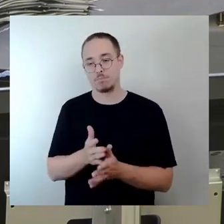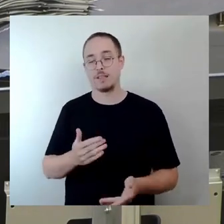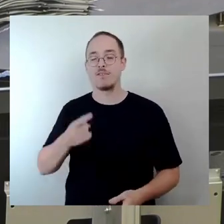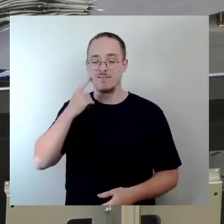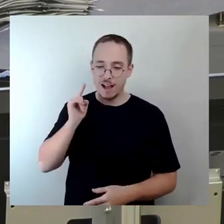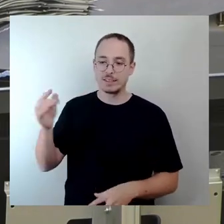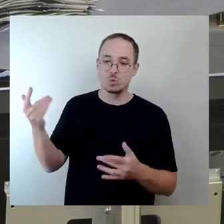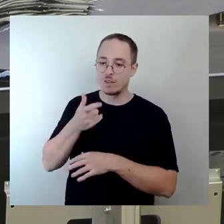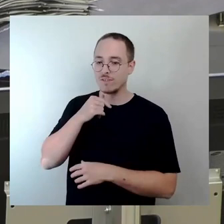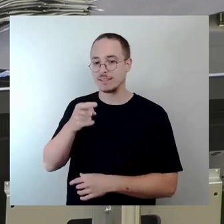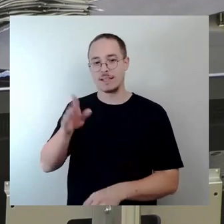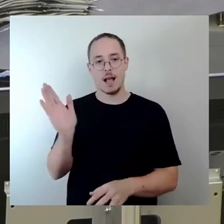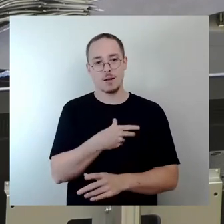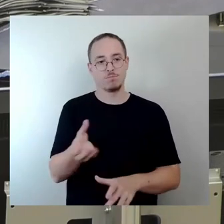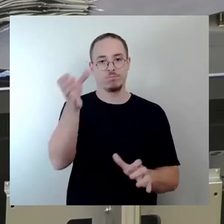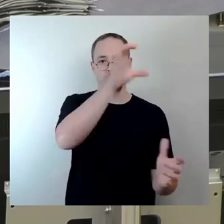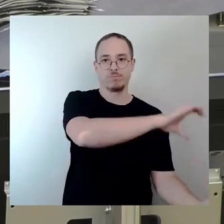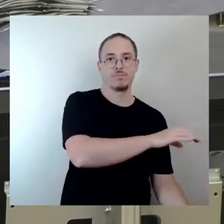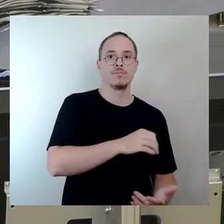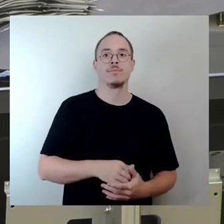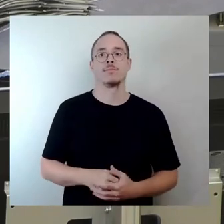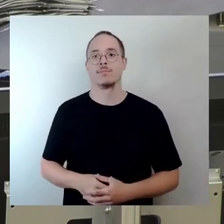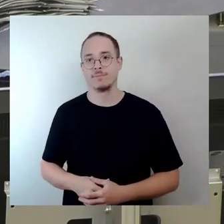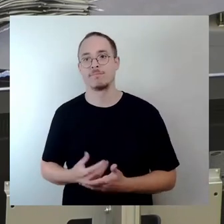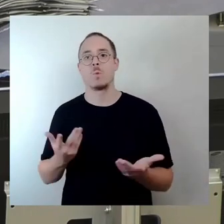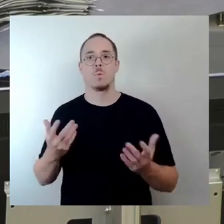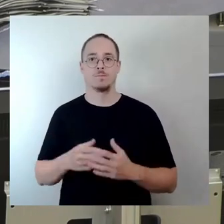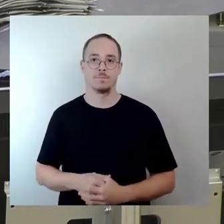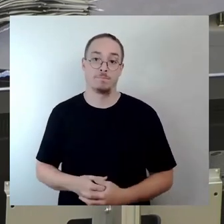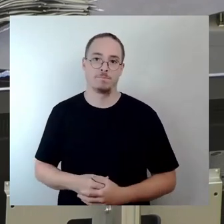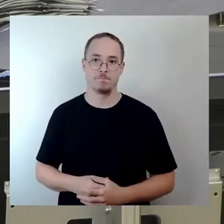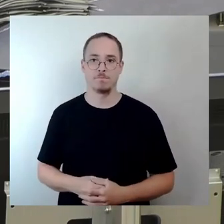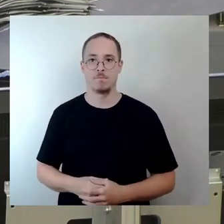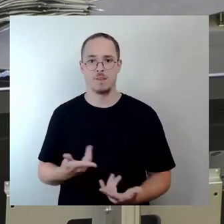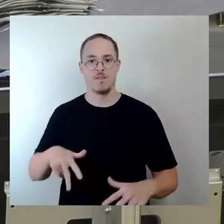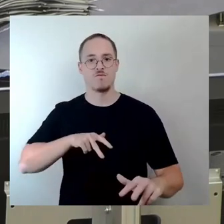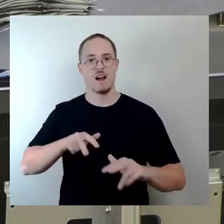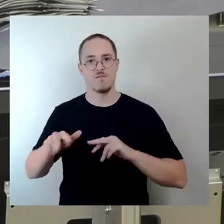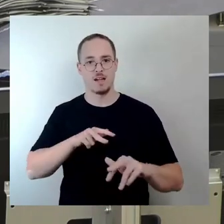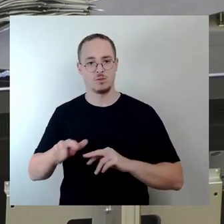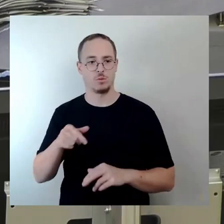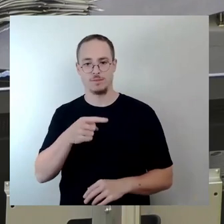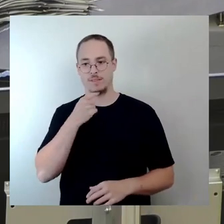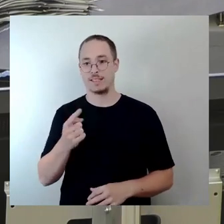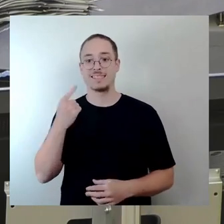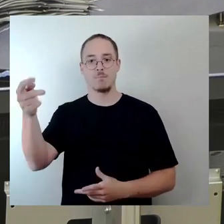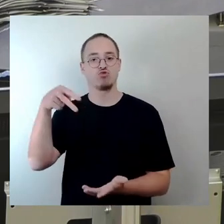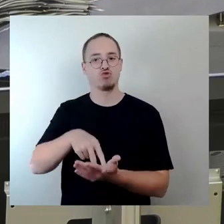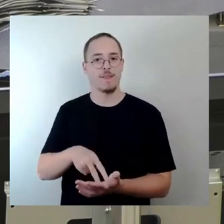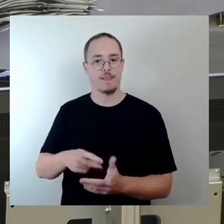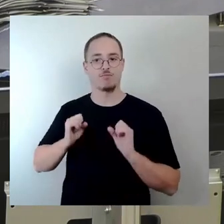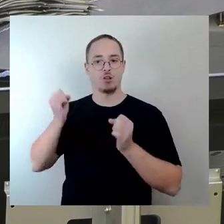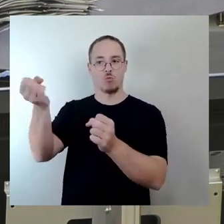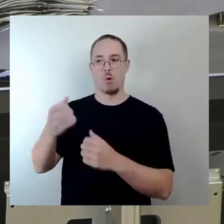das was hier in der Verwaltung abgeht, wie hier mit selbstständischen Engagement umgegangen wird, ist eine